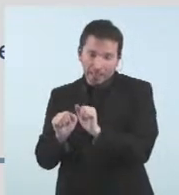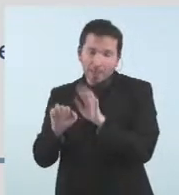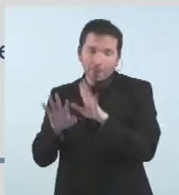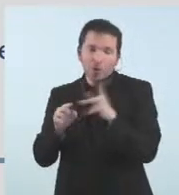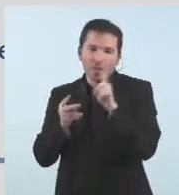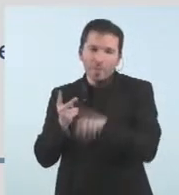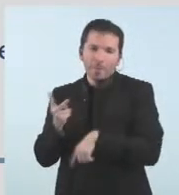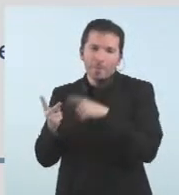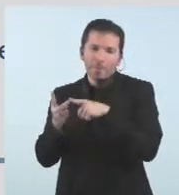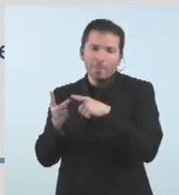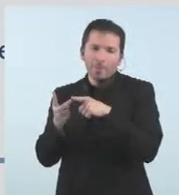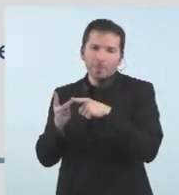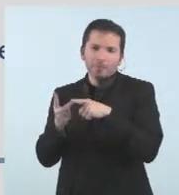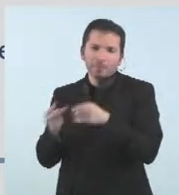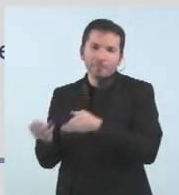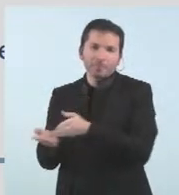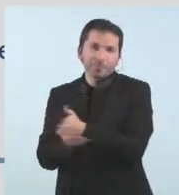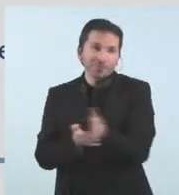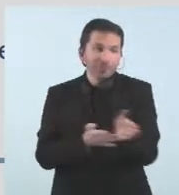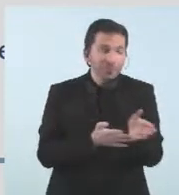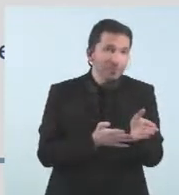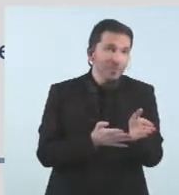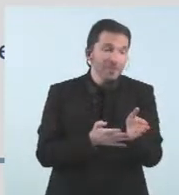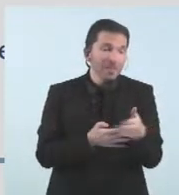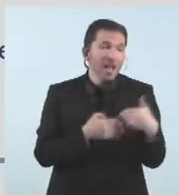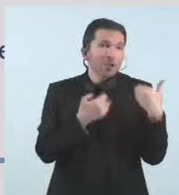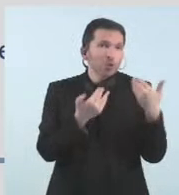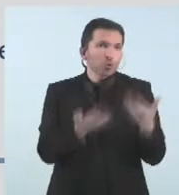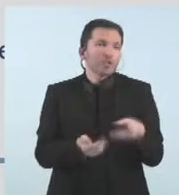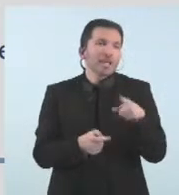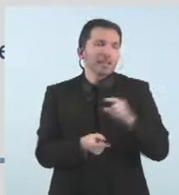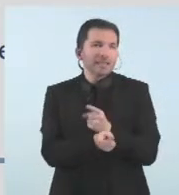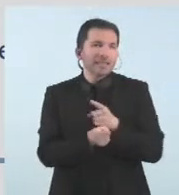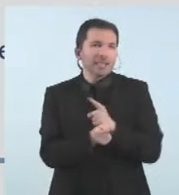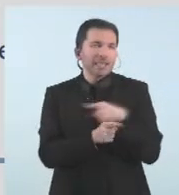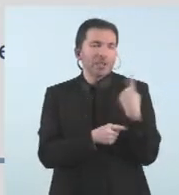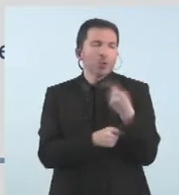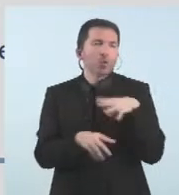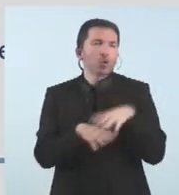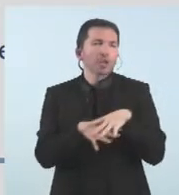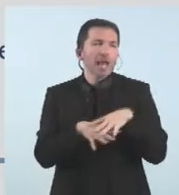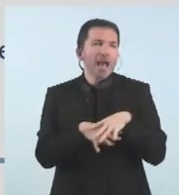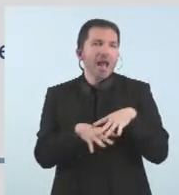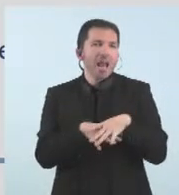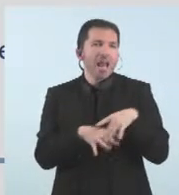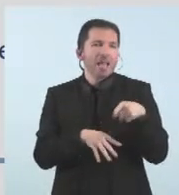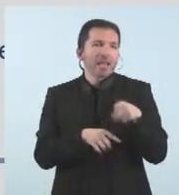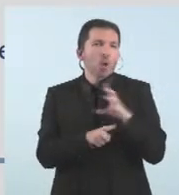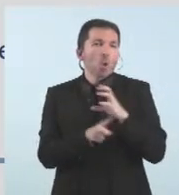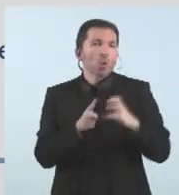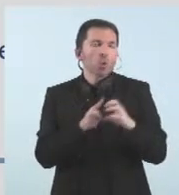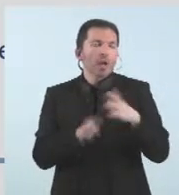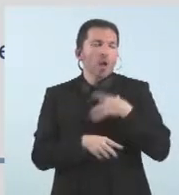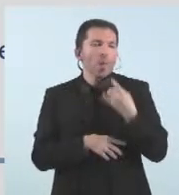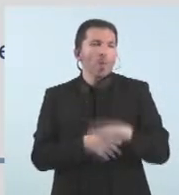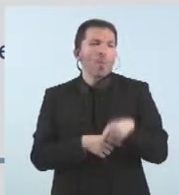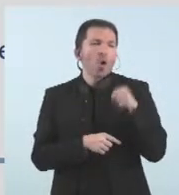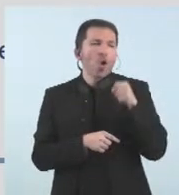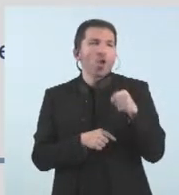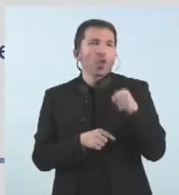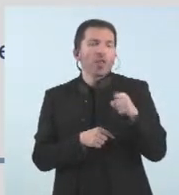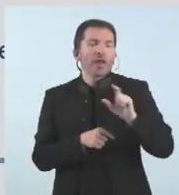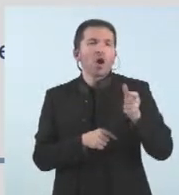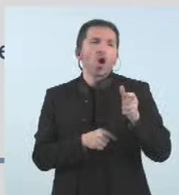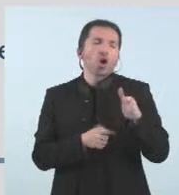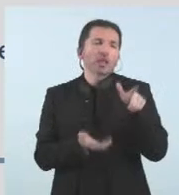sortida a aquest neguit del nostre del nostre teixit cultural que el que vol és poder-se projectar amb altres llengües diferents al català